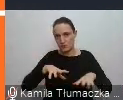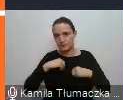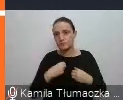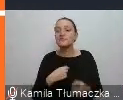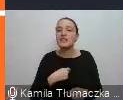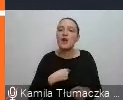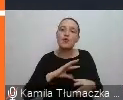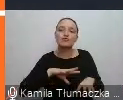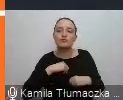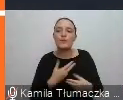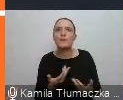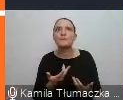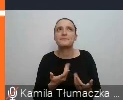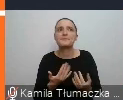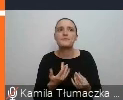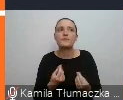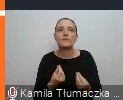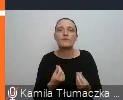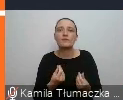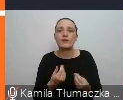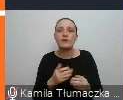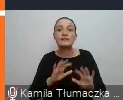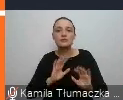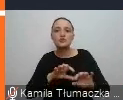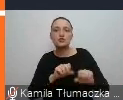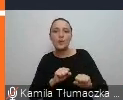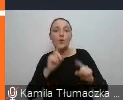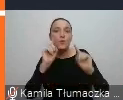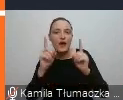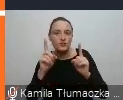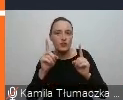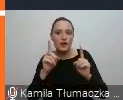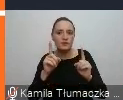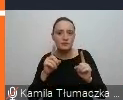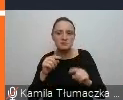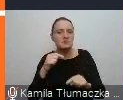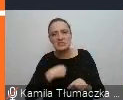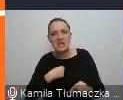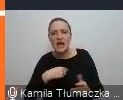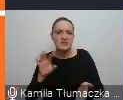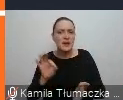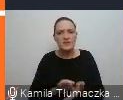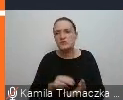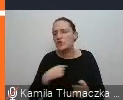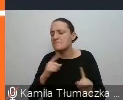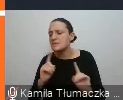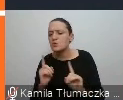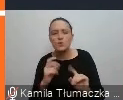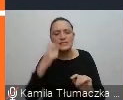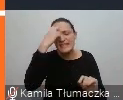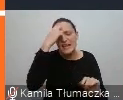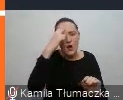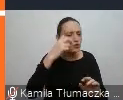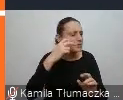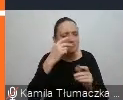w pierwszej kolejności taki hamulec uważaj, nie ze mną, ja bardzo się pilnuję, ja stereotypom nie